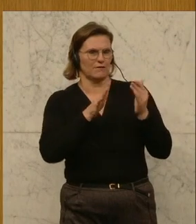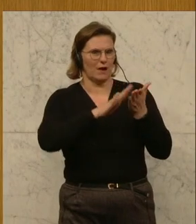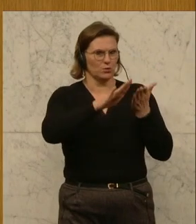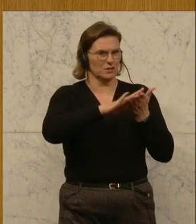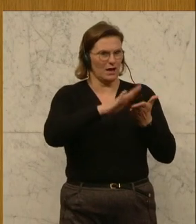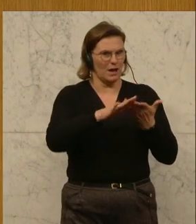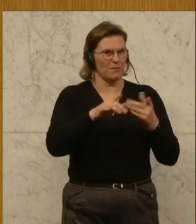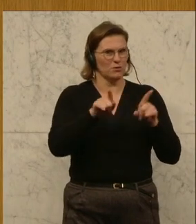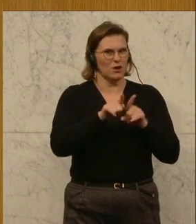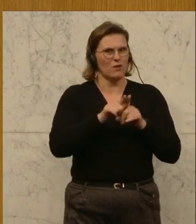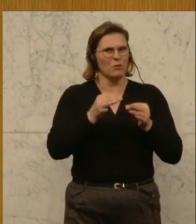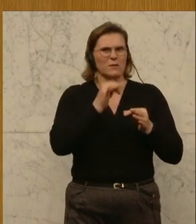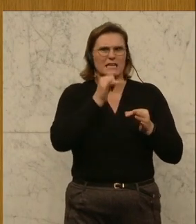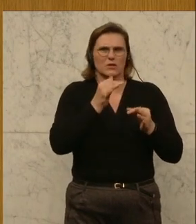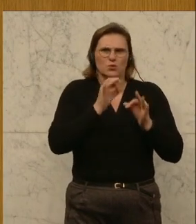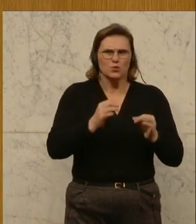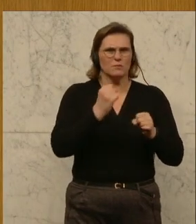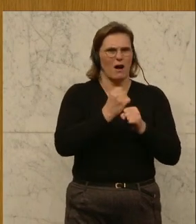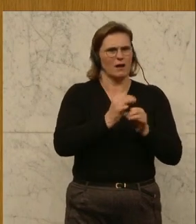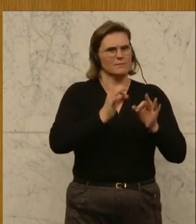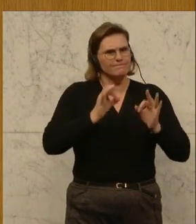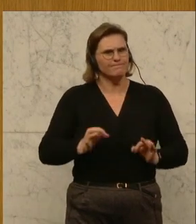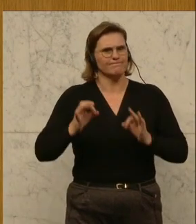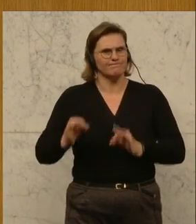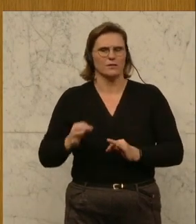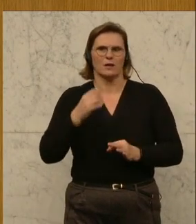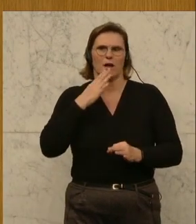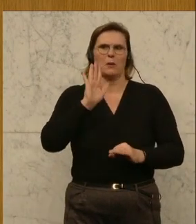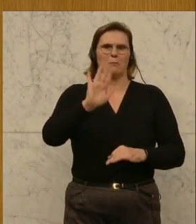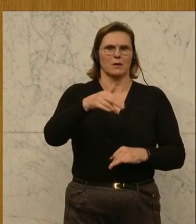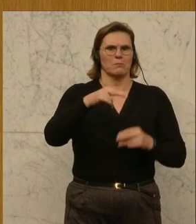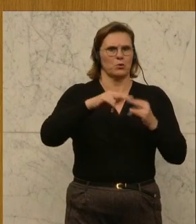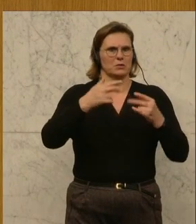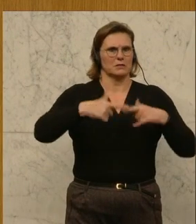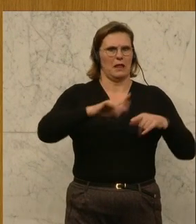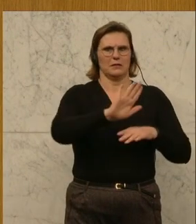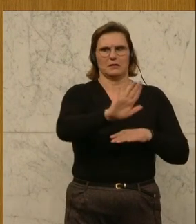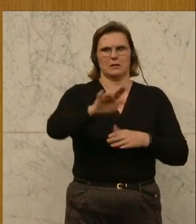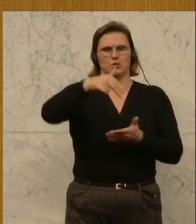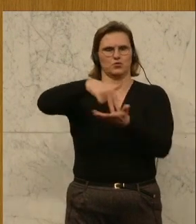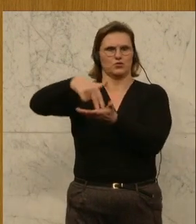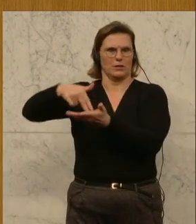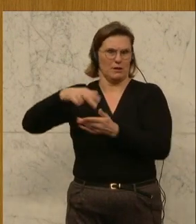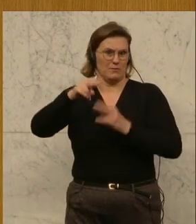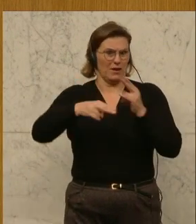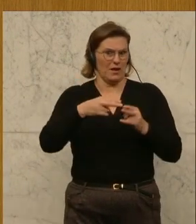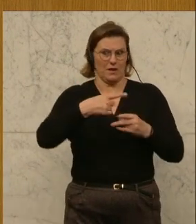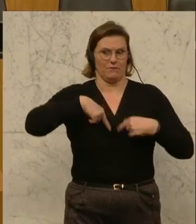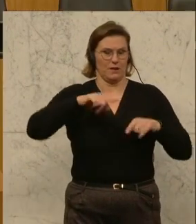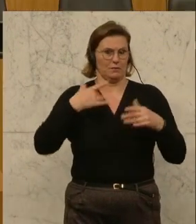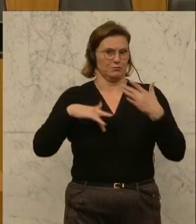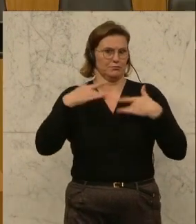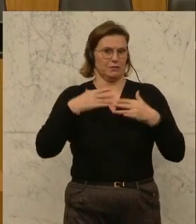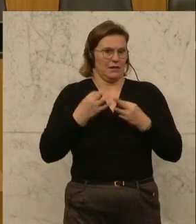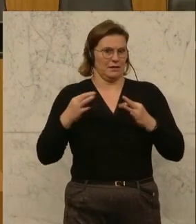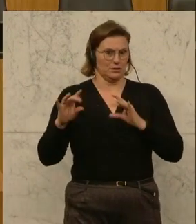bitte nicht ordentlich machen? Und dann heißt es, die Bundesländer sind für die Pflege zuständig, da kann man nichts tun. Wenn